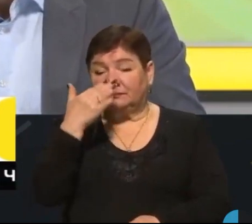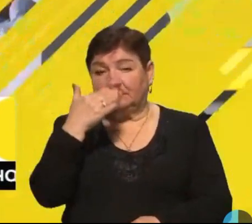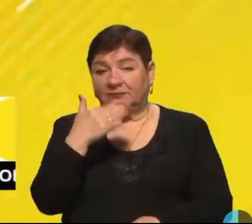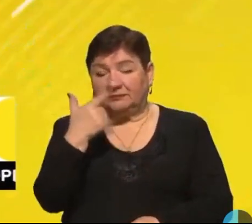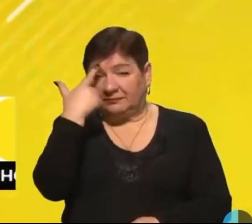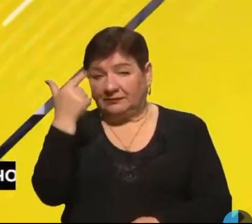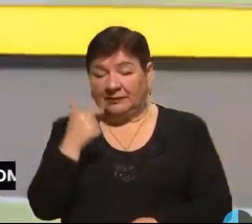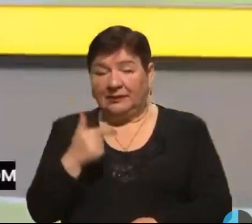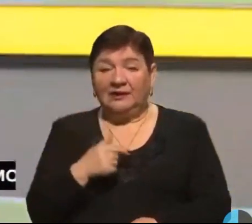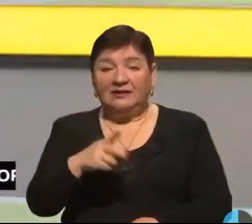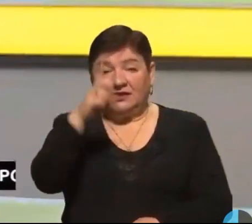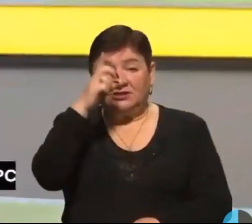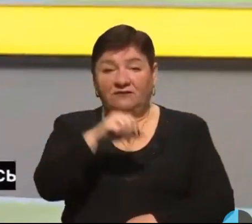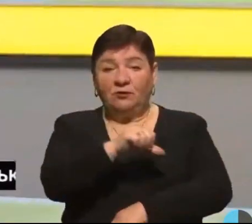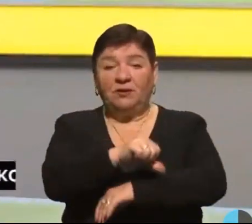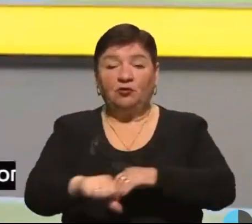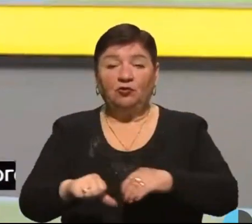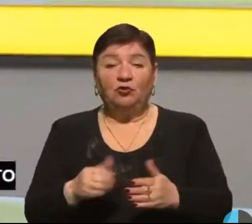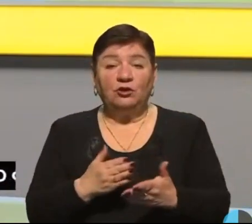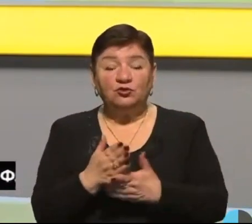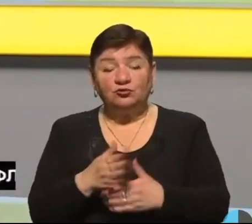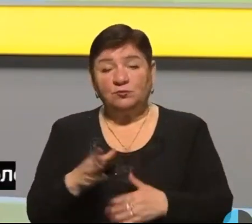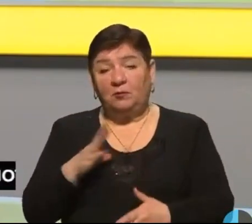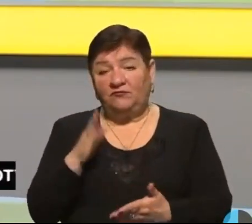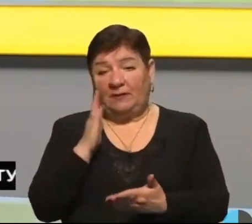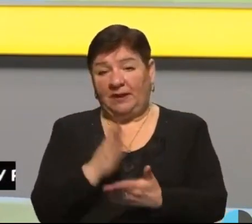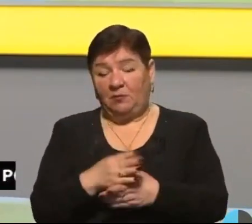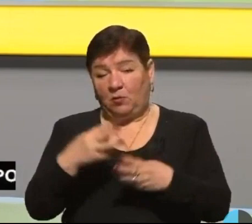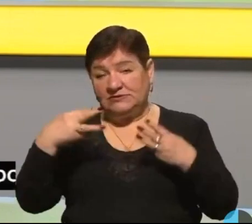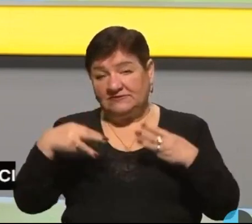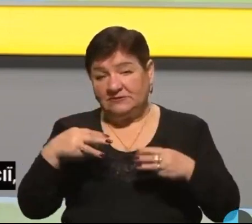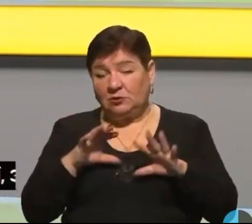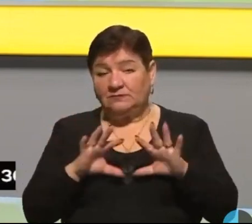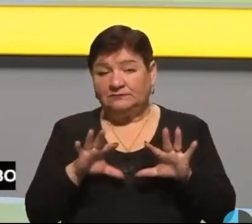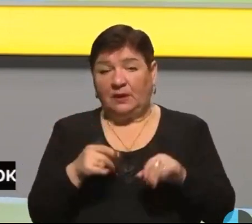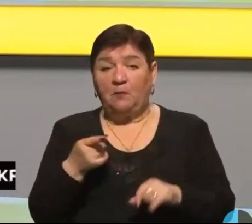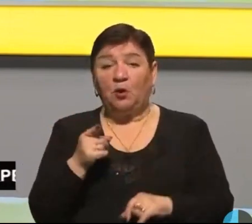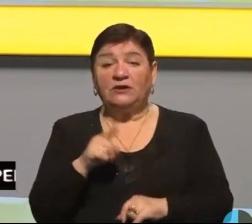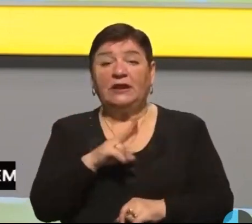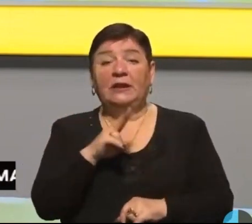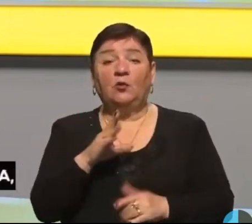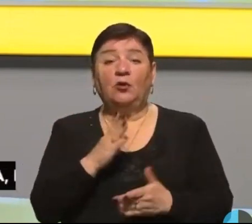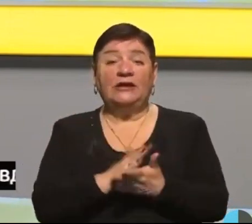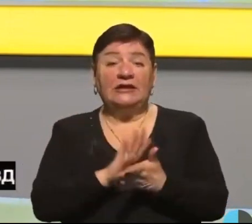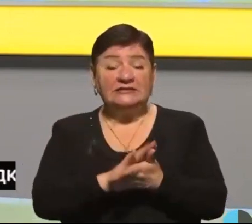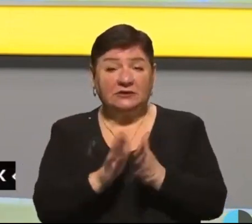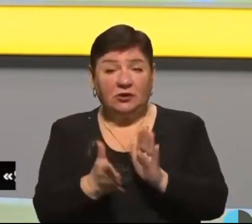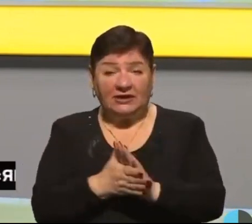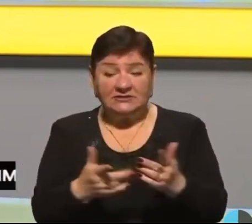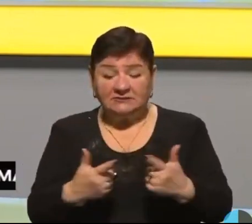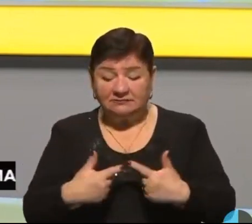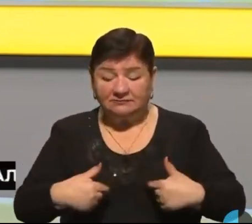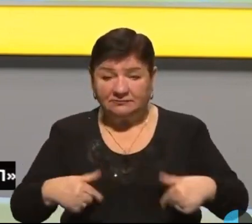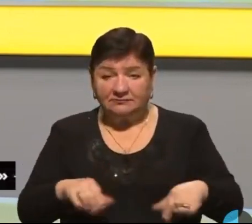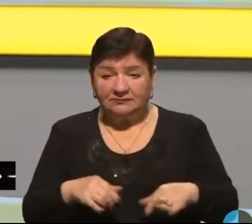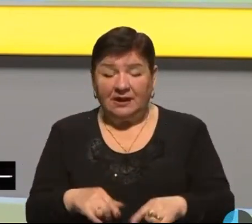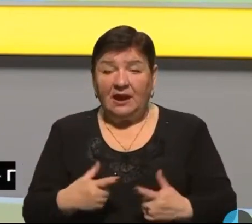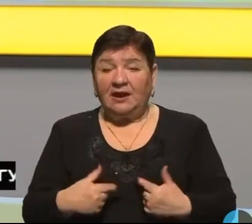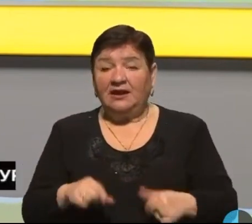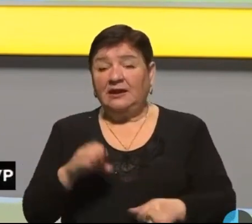Демченко, речник Державної прикордонної служби України, був з нами на прямому зв'язку. Я розповів про те, якою є ситуація на пунктах пропуску з країнами ЄС.